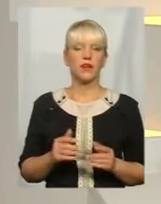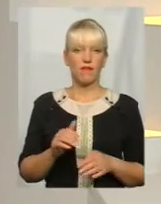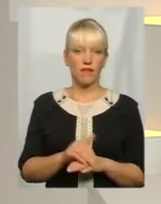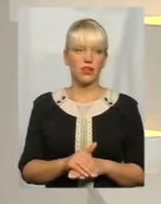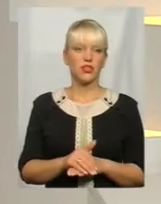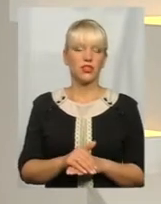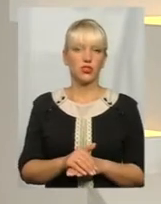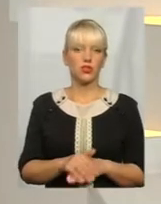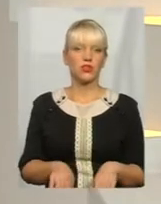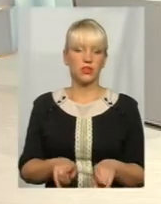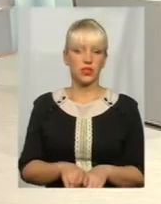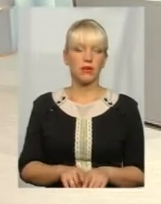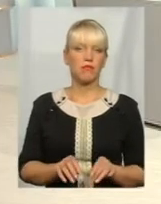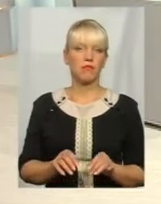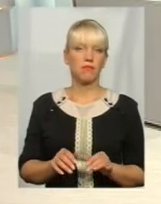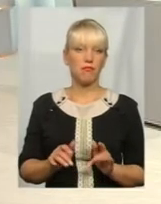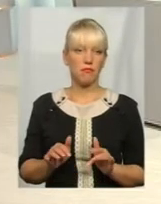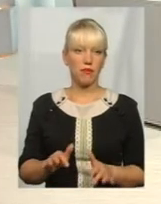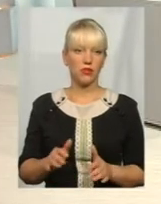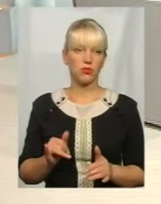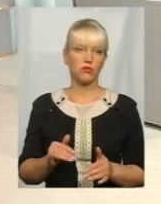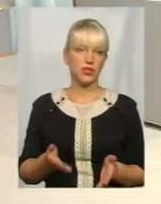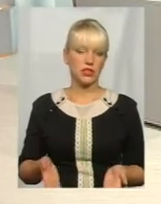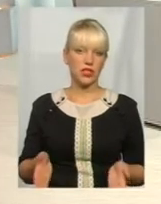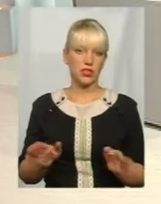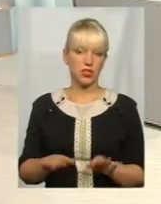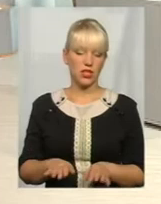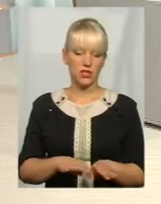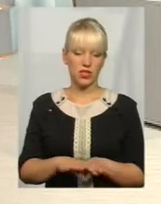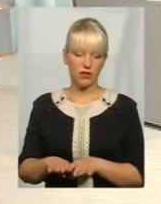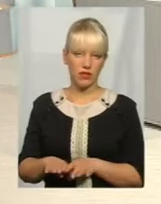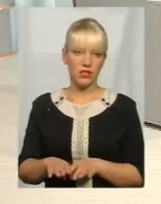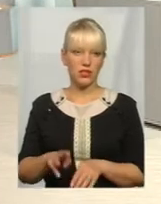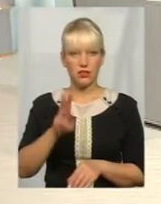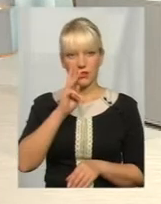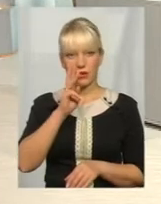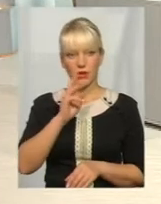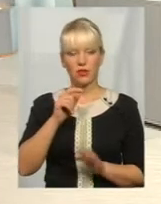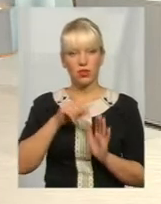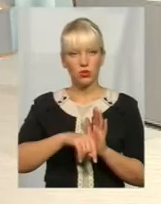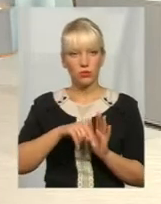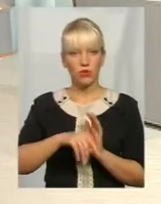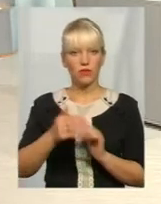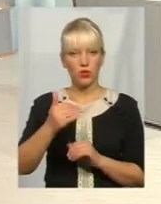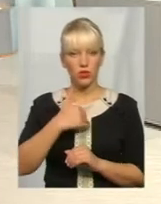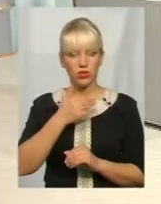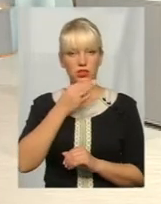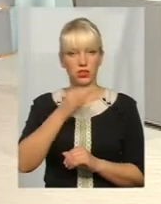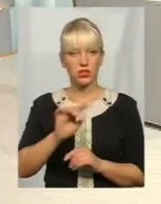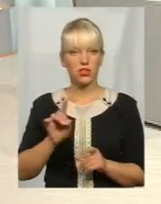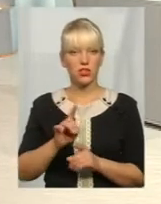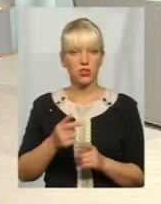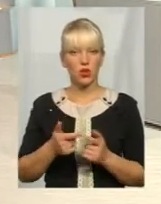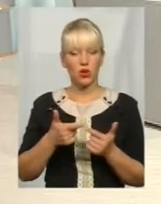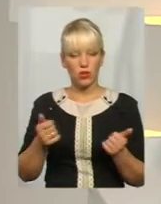таким методом і занишається рівень заробітної плати. Тобто, ви хочете сказати, що все ж тільки